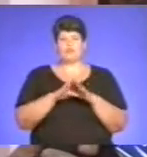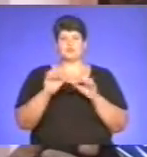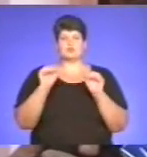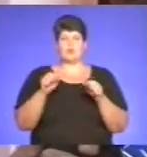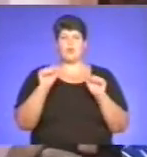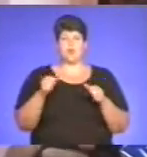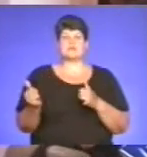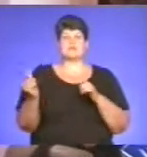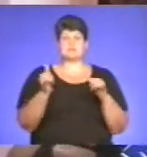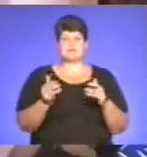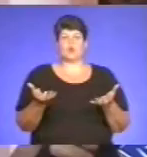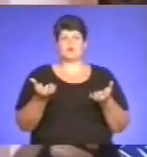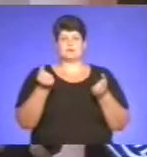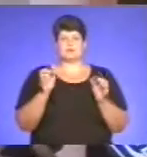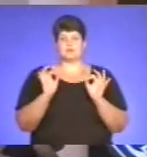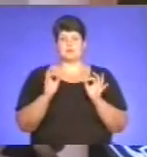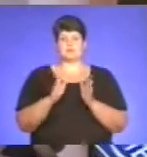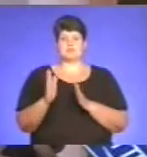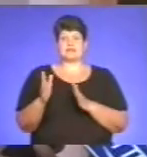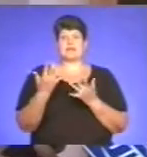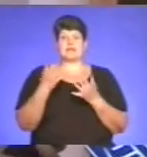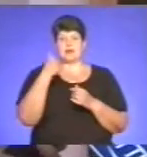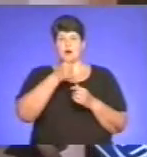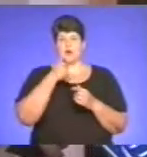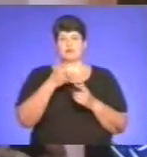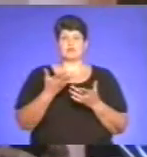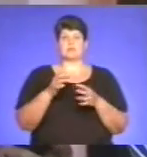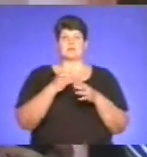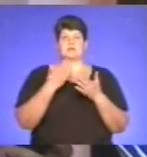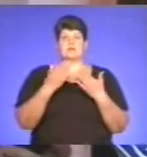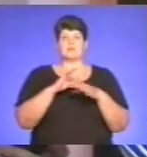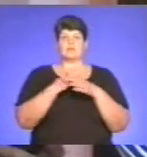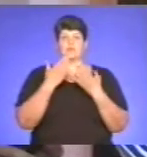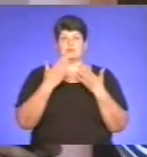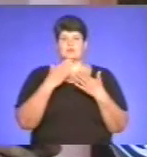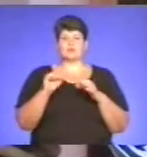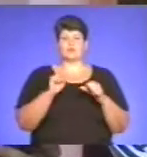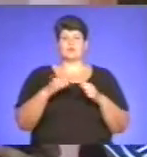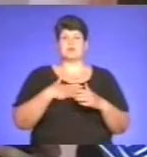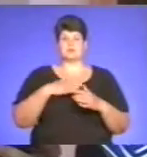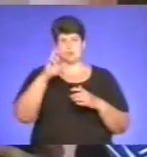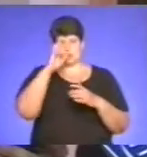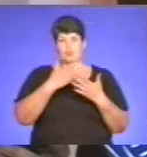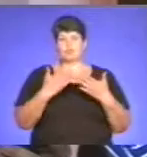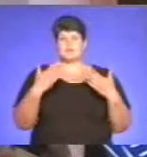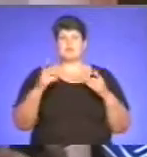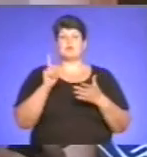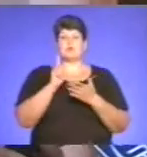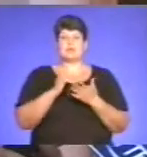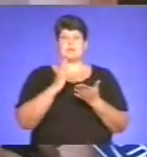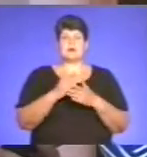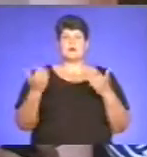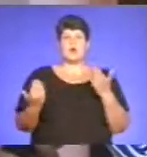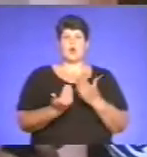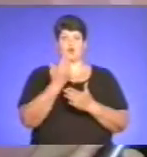забезпечити утримання на належному стані. Кілька років ми ведемо мову з керівником нашого краєзнавчого музею, що ми повинні мати оновлену